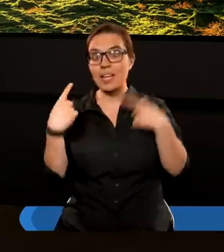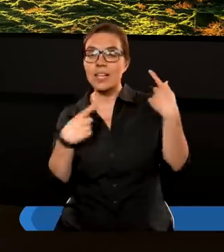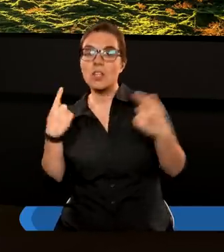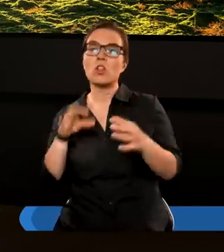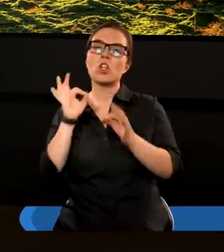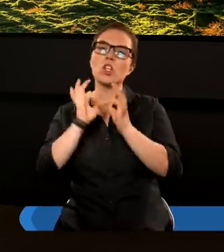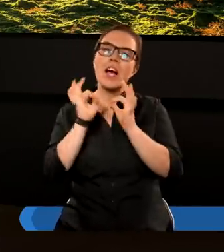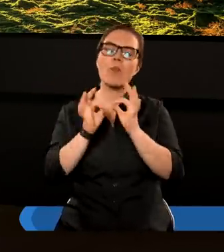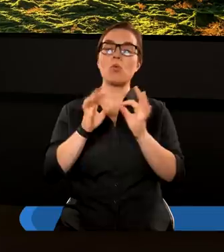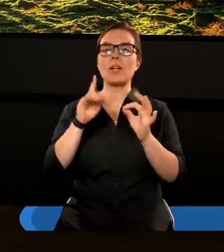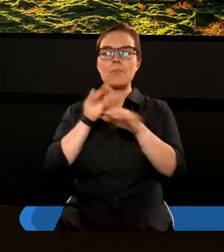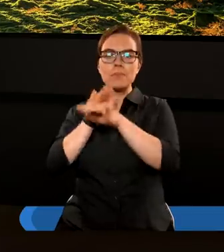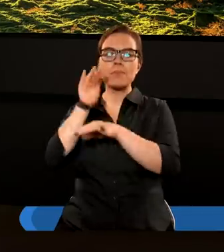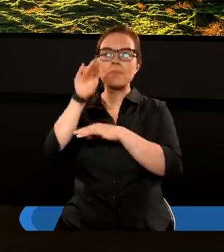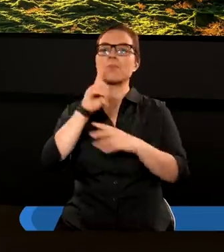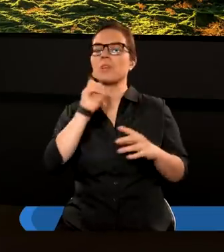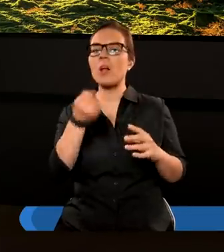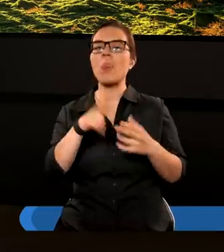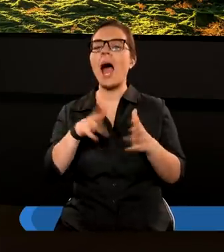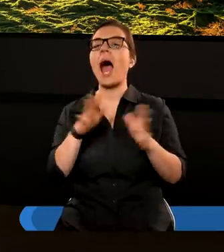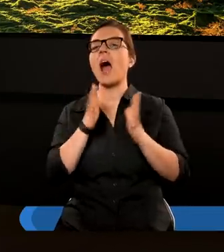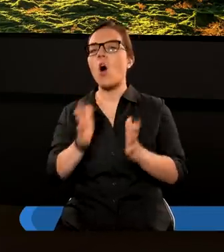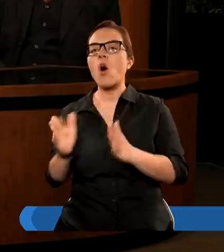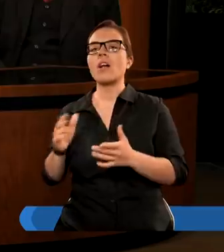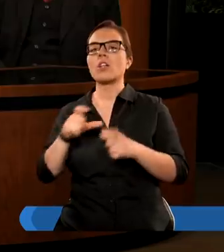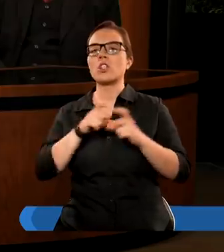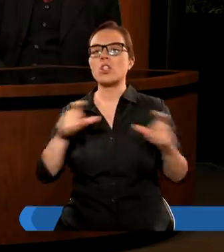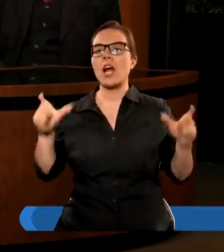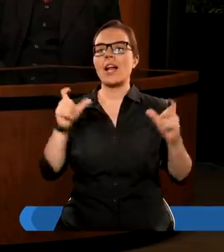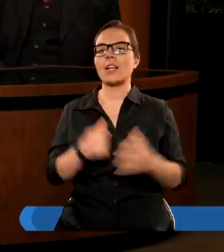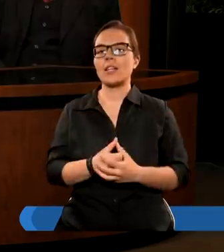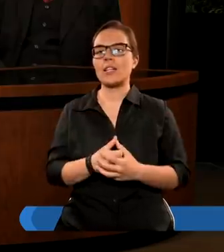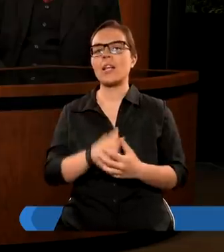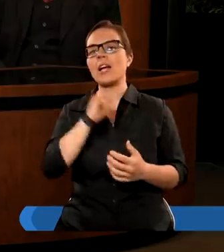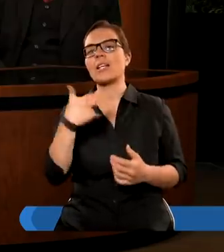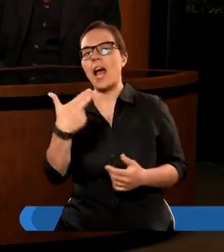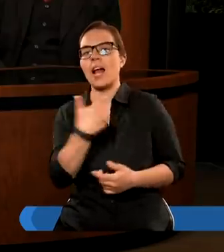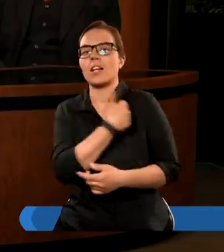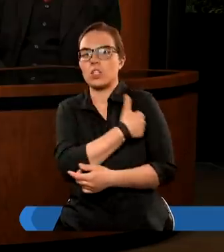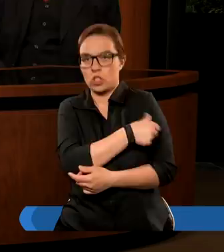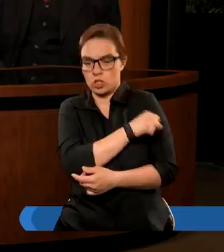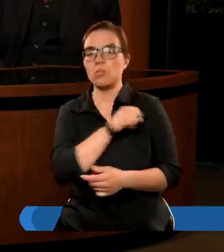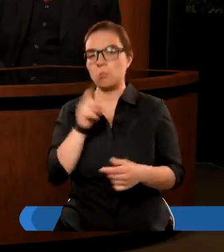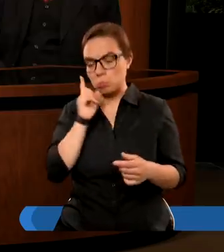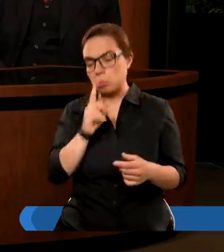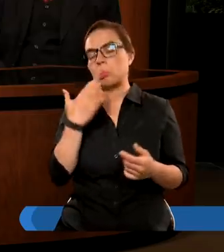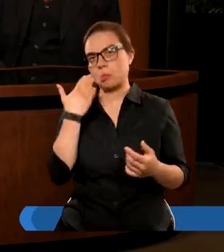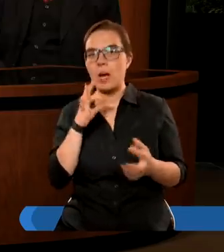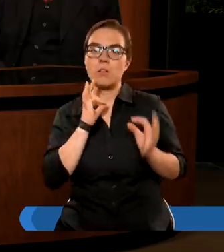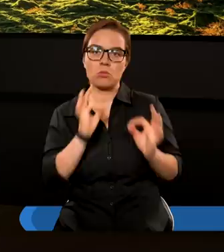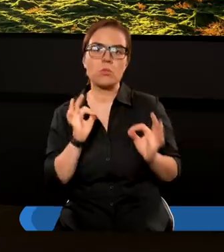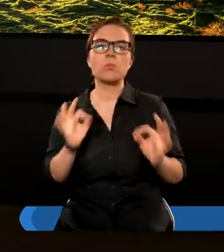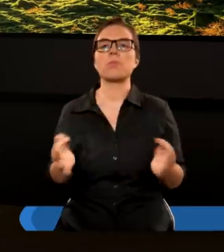szczególne przesłania na konkretny czas? Jan Chrzciciel. Jan Chrzciciel, bardzo dobrze, tak jest.